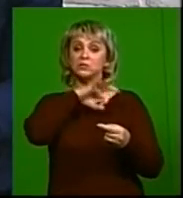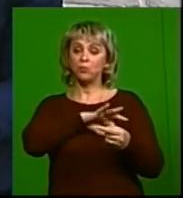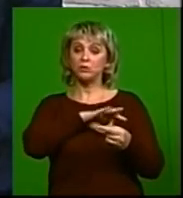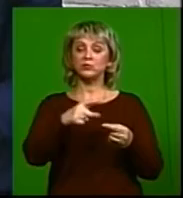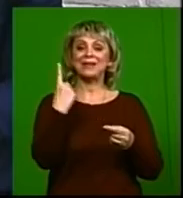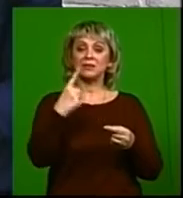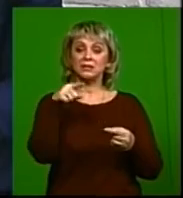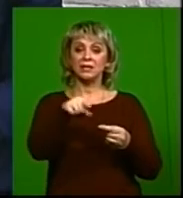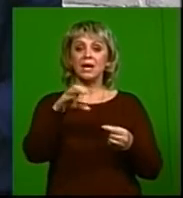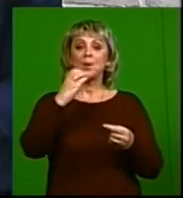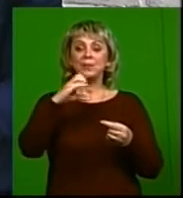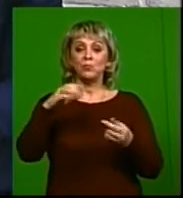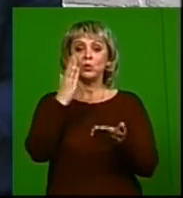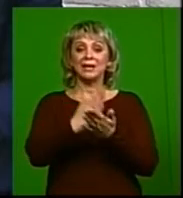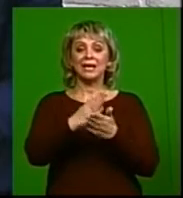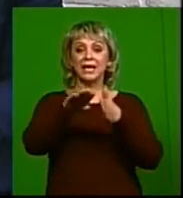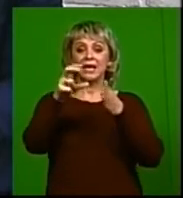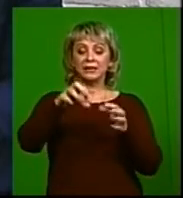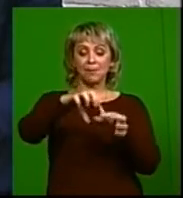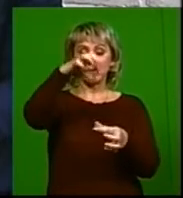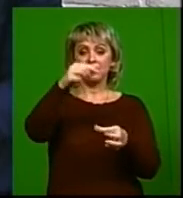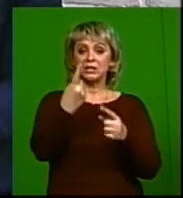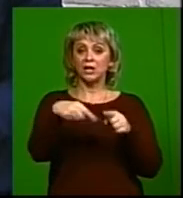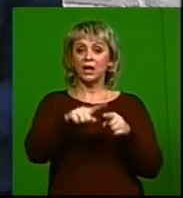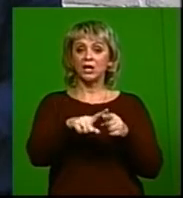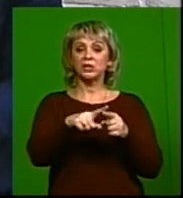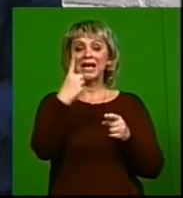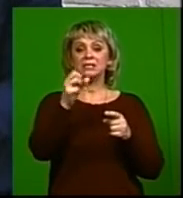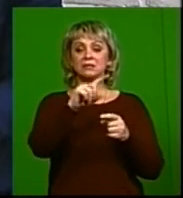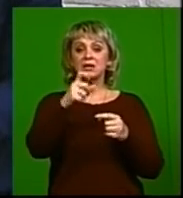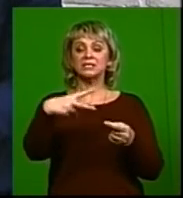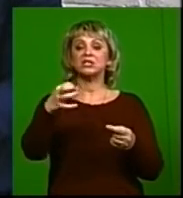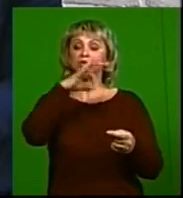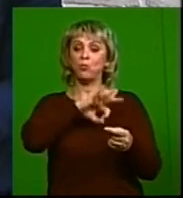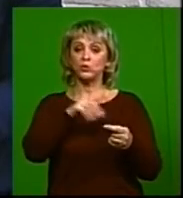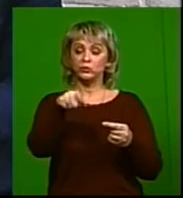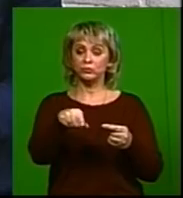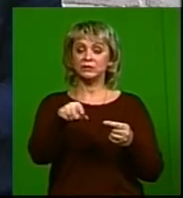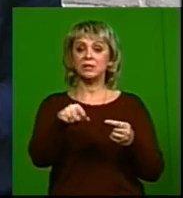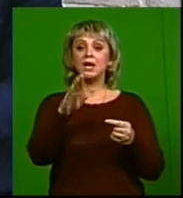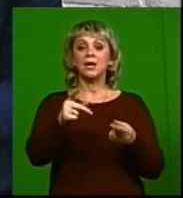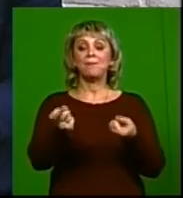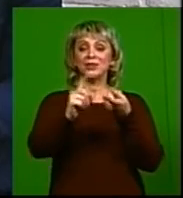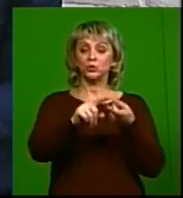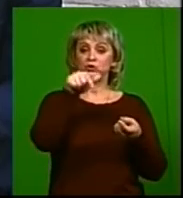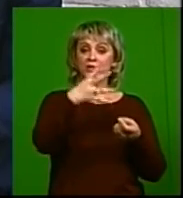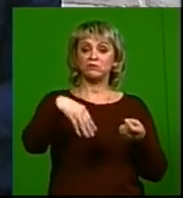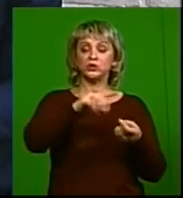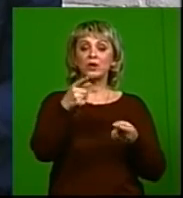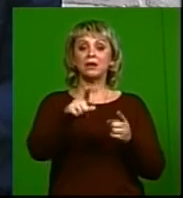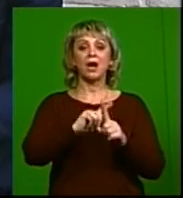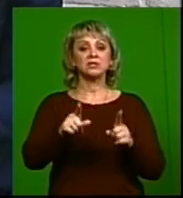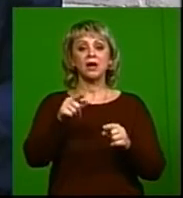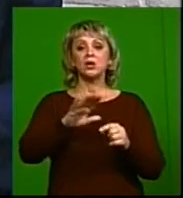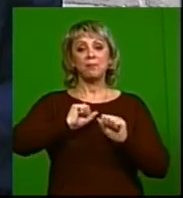такой прибор, вакутейнер, это игла к пробирке, которая один раз может только использоваться, да, то есть подключается, и все это абсолютно